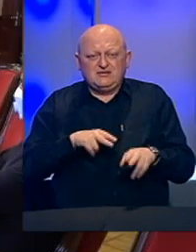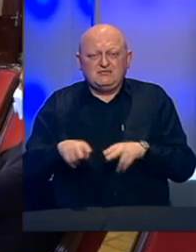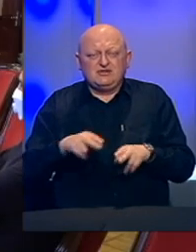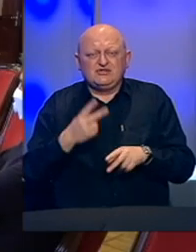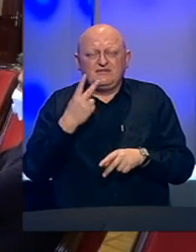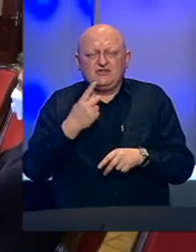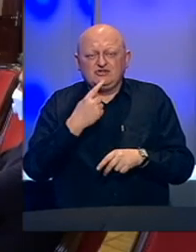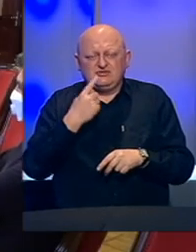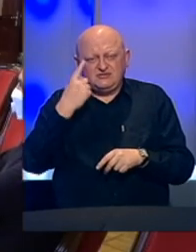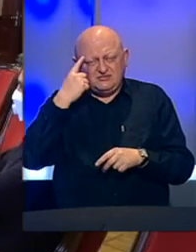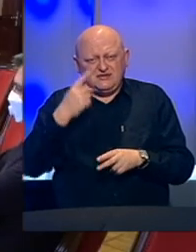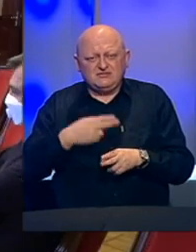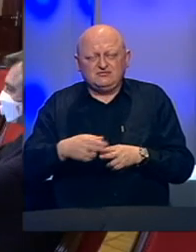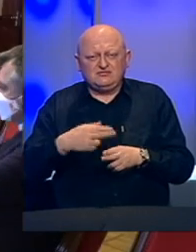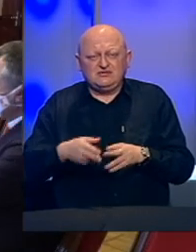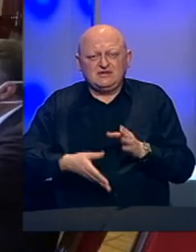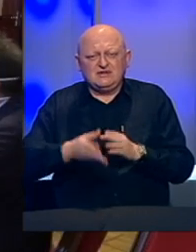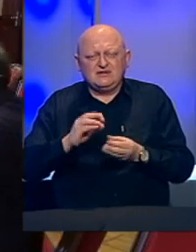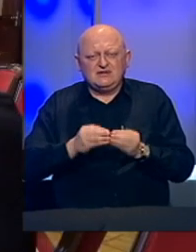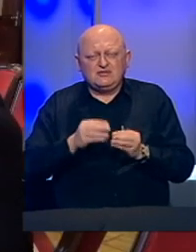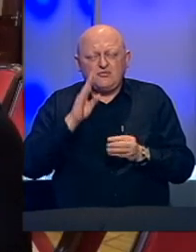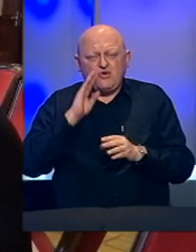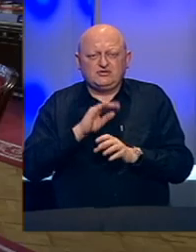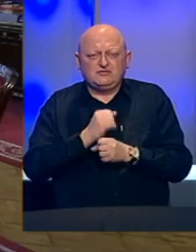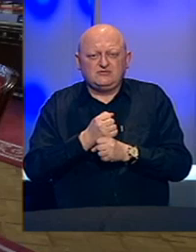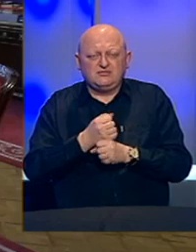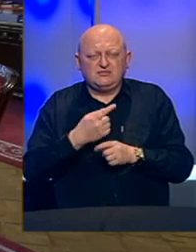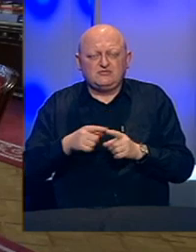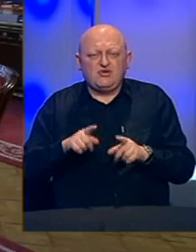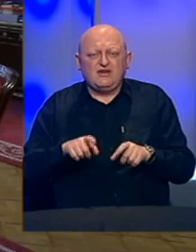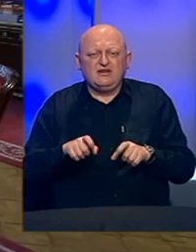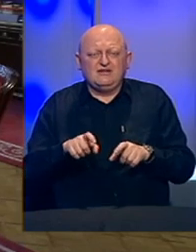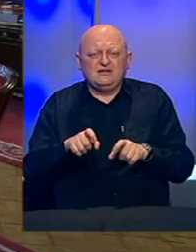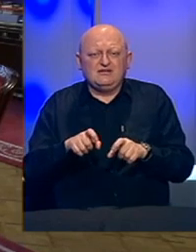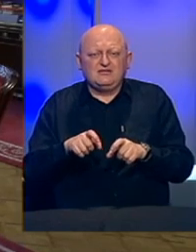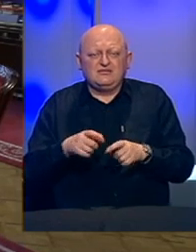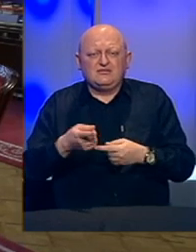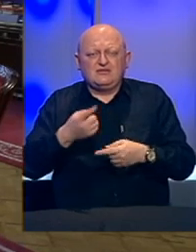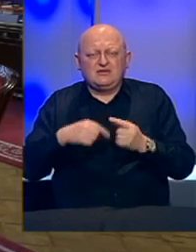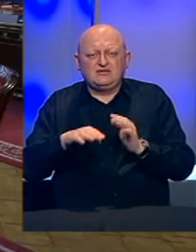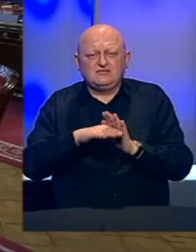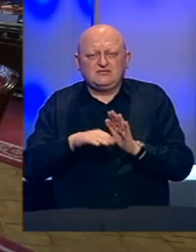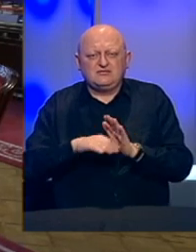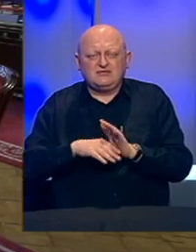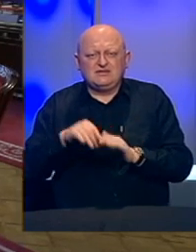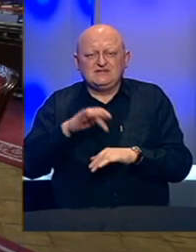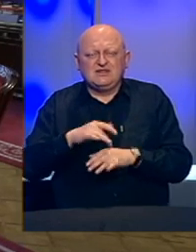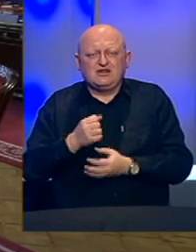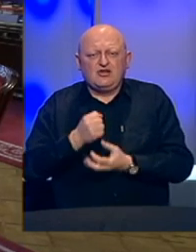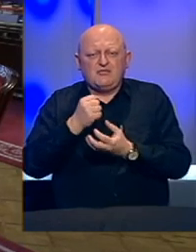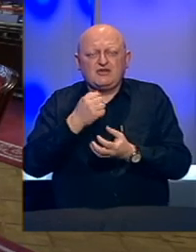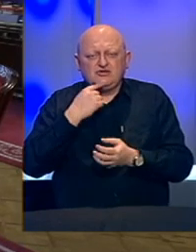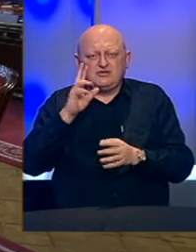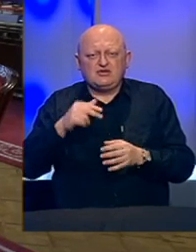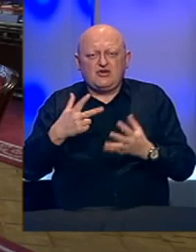Vidović smatra da je rješenje za izlaz iz krize u Bosni i Hercegovini zbog koronavirusa u izmeni zakona o centralnoj banci koja